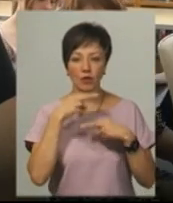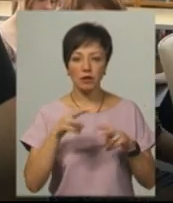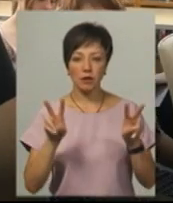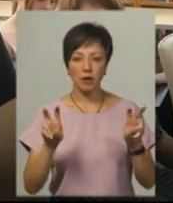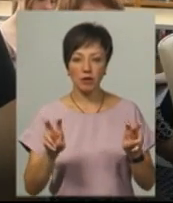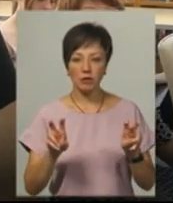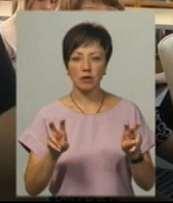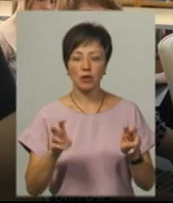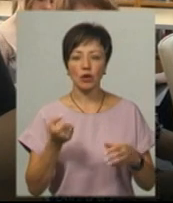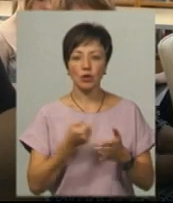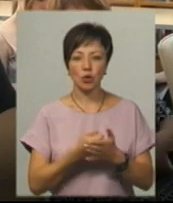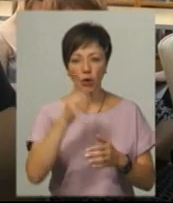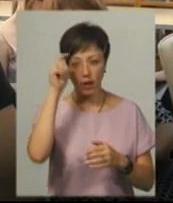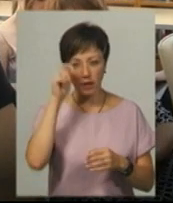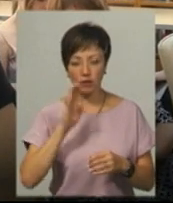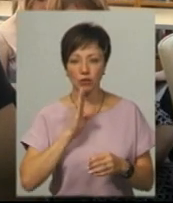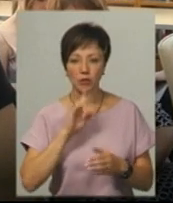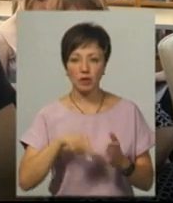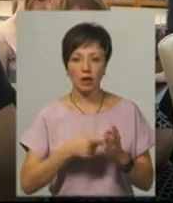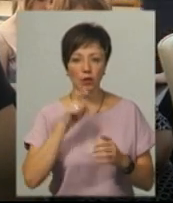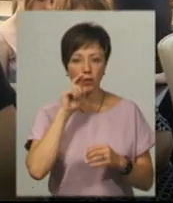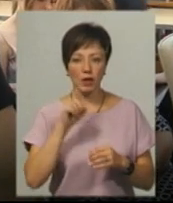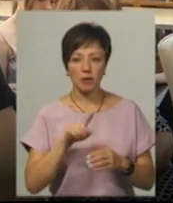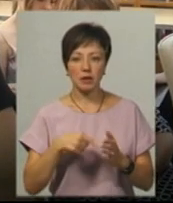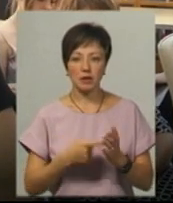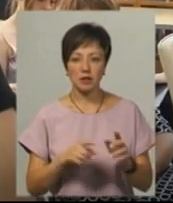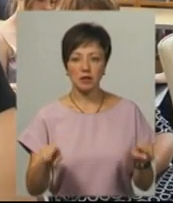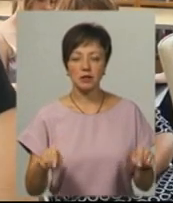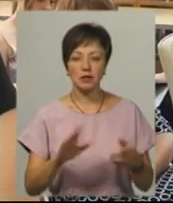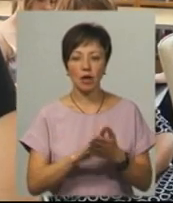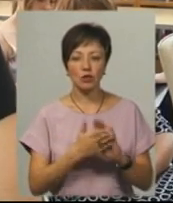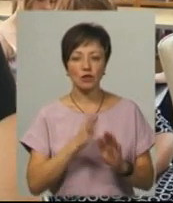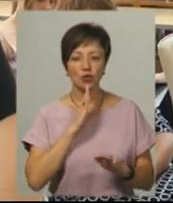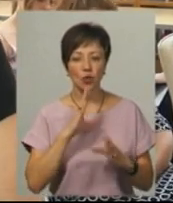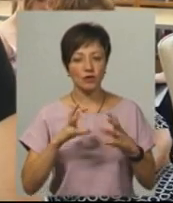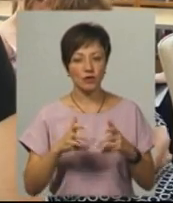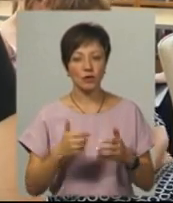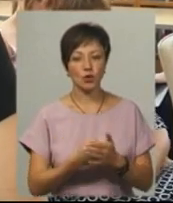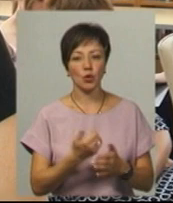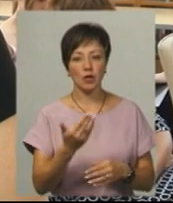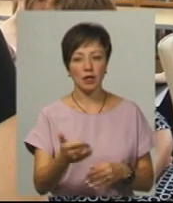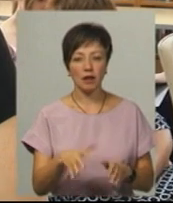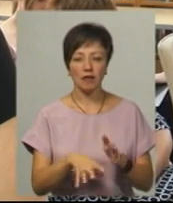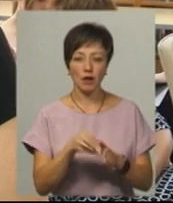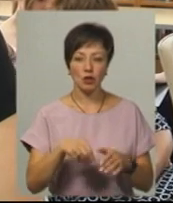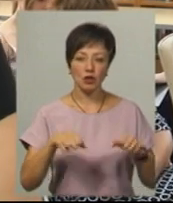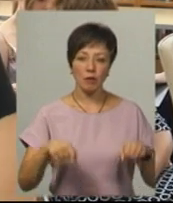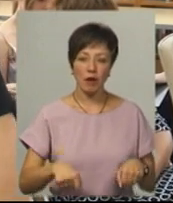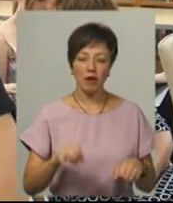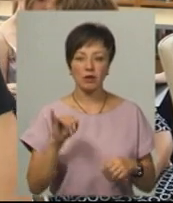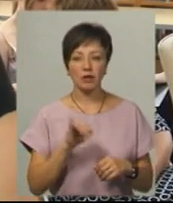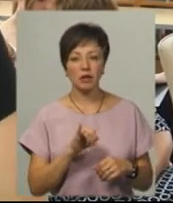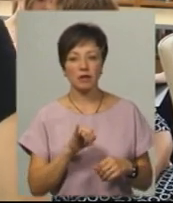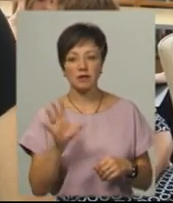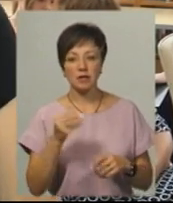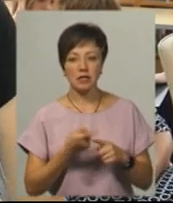тематикою увагу до гендерного питання в Україні, до питання становища жінок в світі, до їх виборчих прав, і